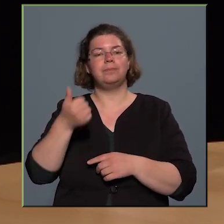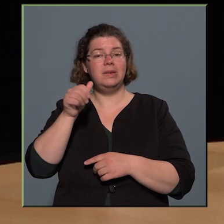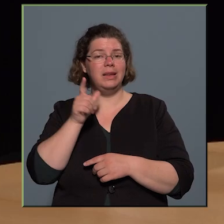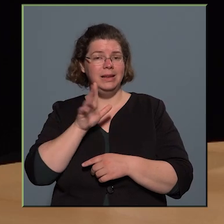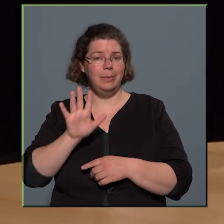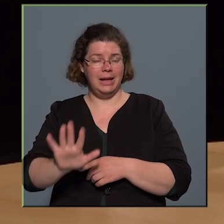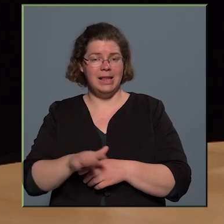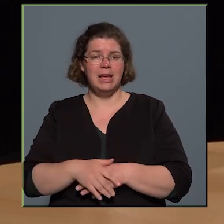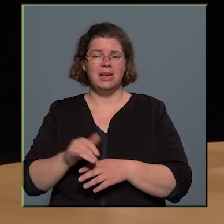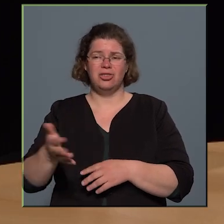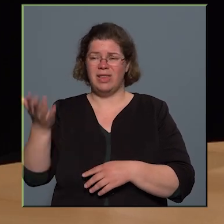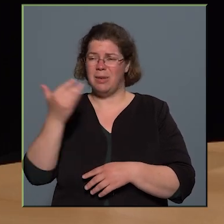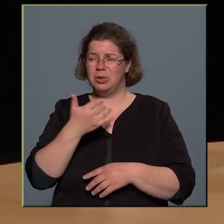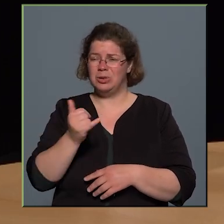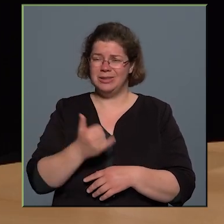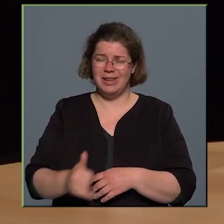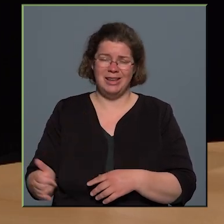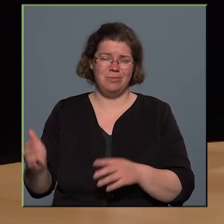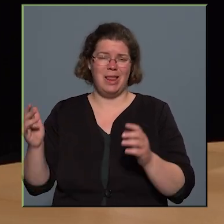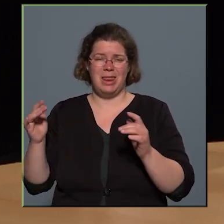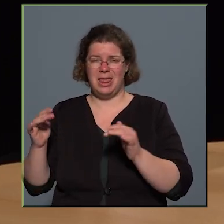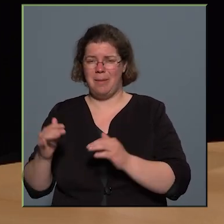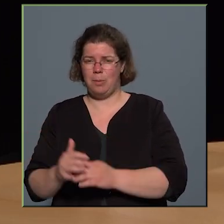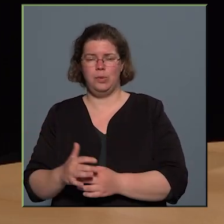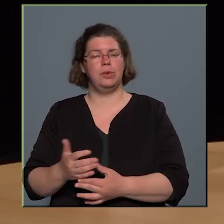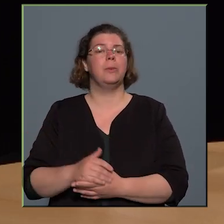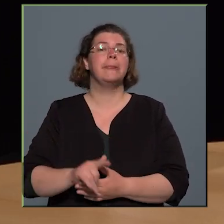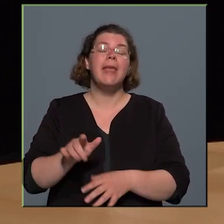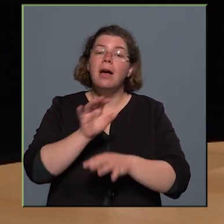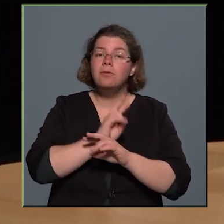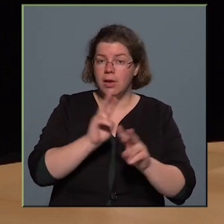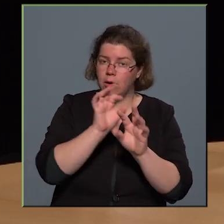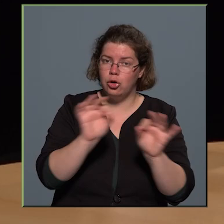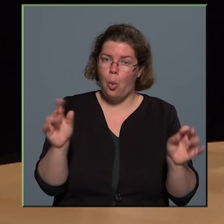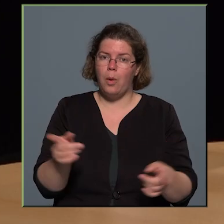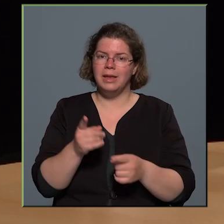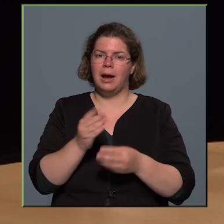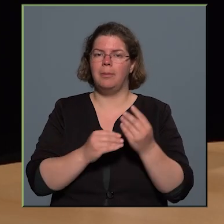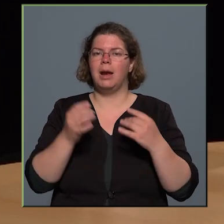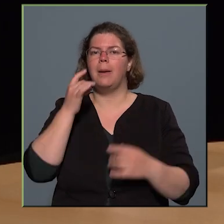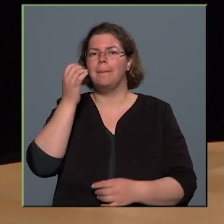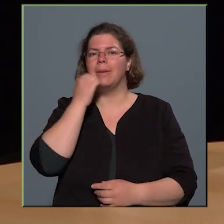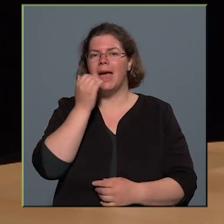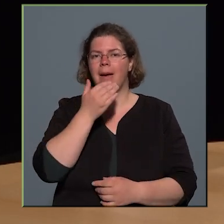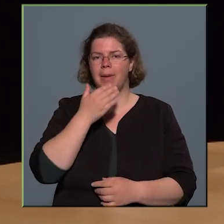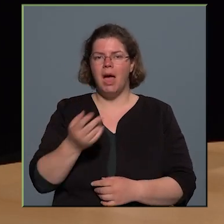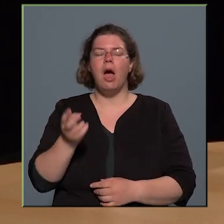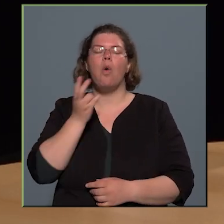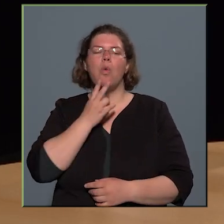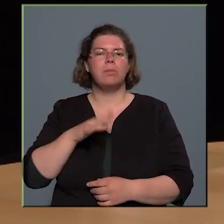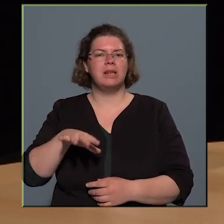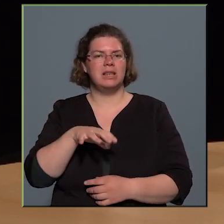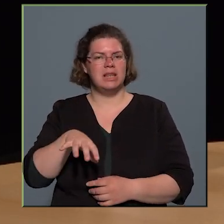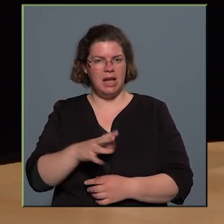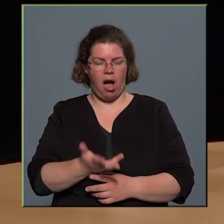ez rendkívül lepusztult. De itt is vannak jó hírek egyébként, hiszen most a BME urbanisztikai tanszéke egy ilyen